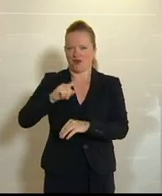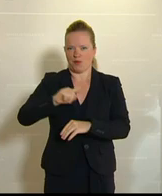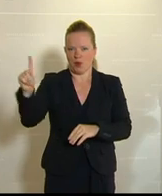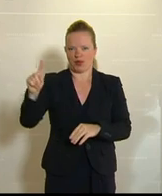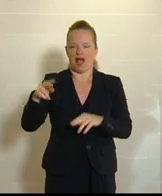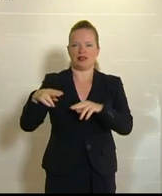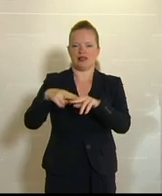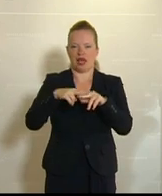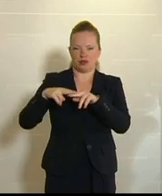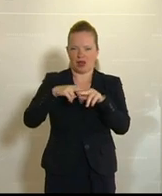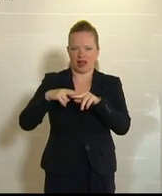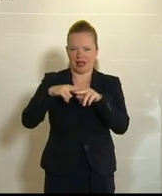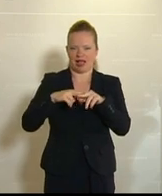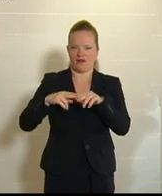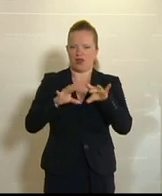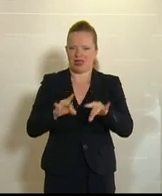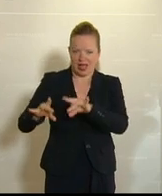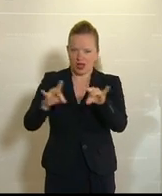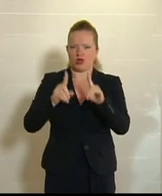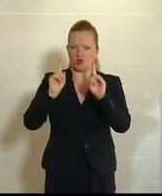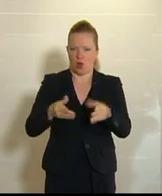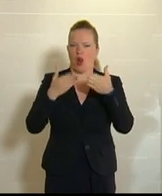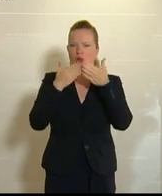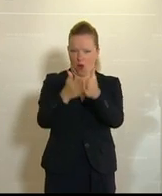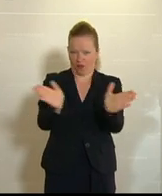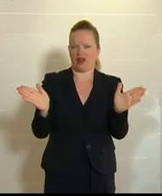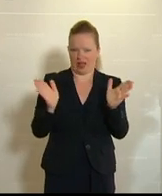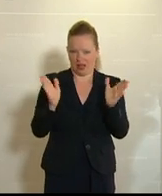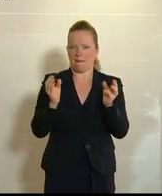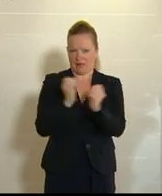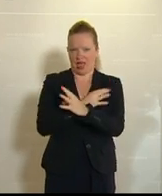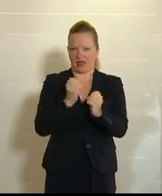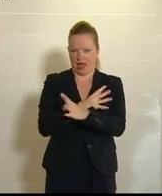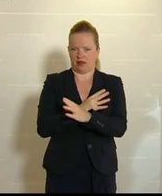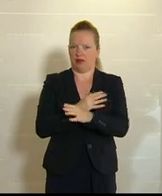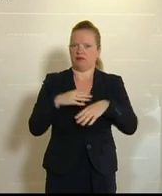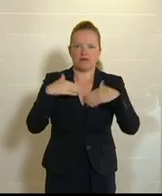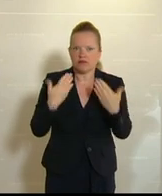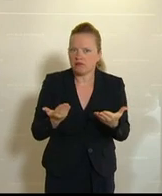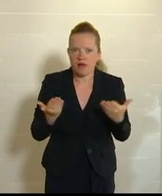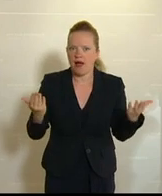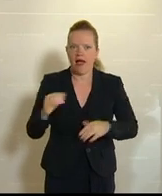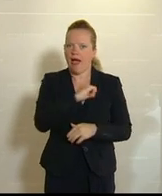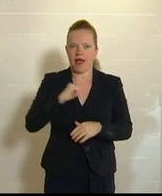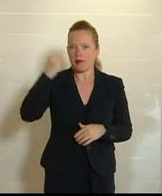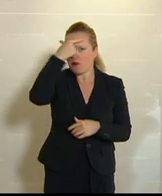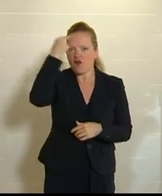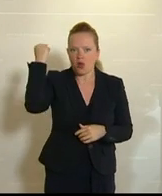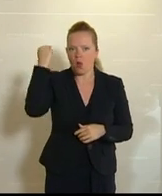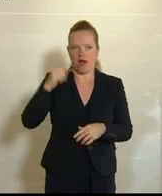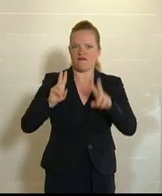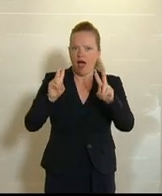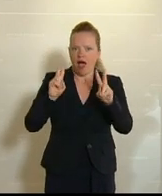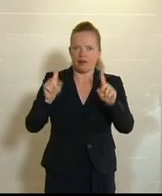dass man die Nationalitäten der Täter auch noch entsprechend in den Medien publiziert. Na, wo kommt man denn dahin, wenn die eigene Bevölkerung die